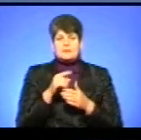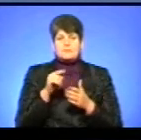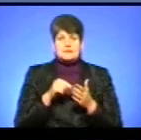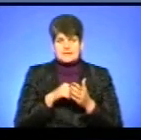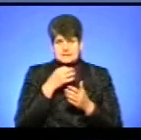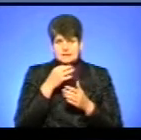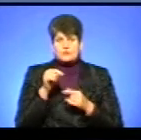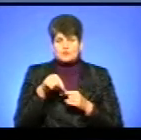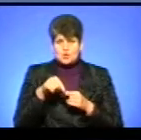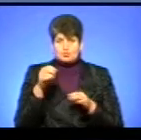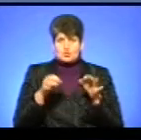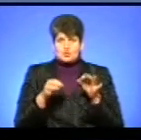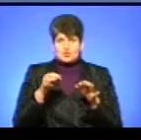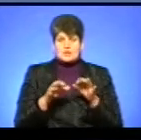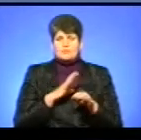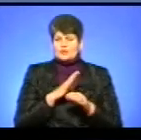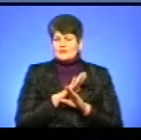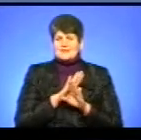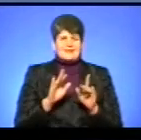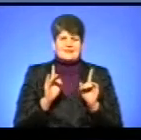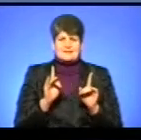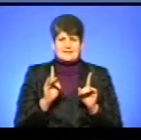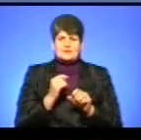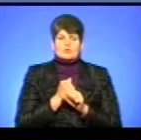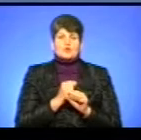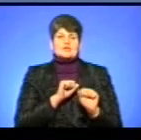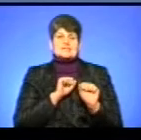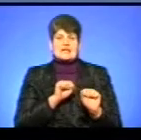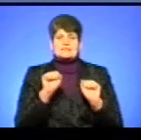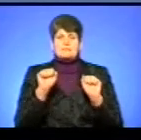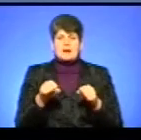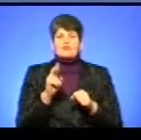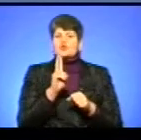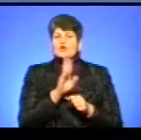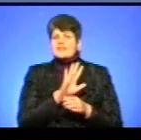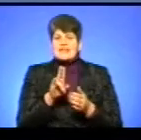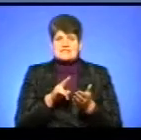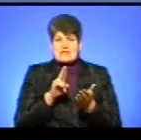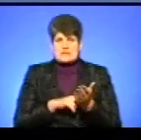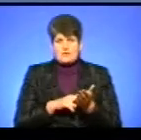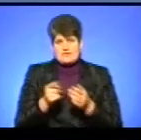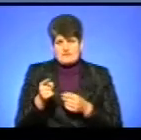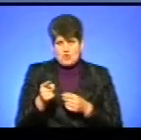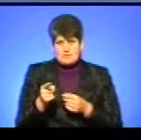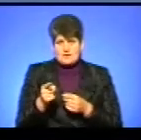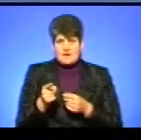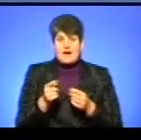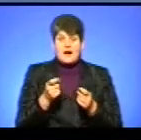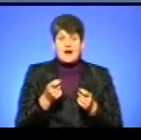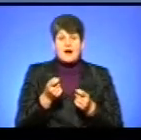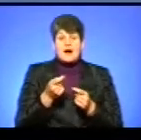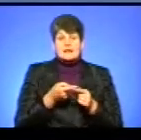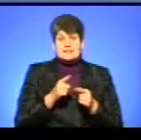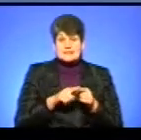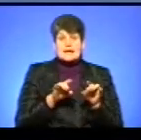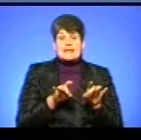те, що в цьому суді було не тільки здійснено захист прав тих, хто не зареєстровані в місті Тернополі. А що мало відомо, то це